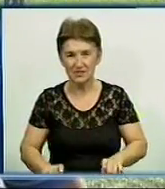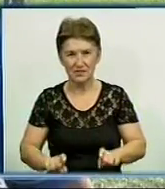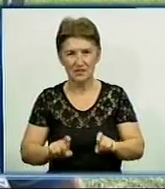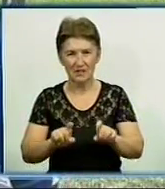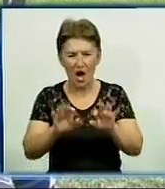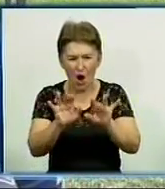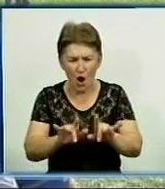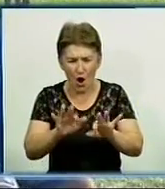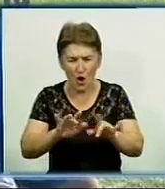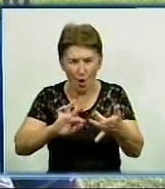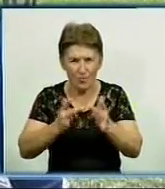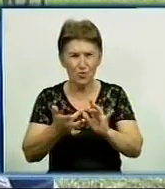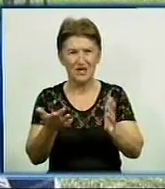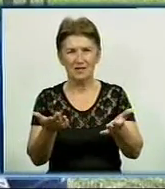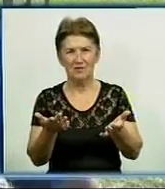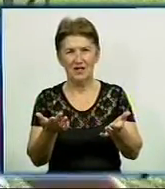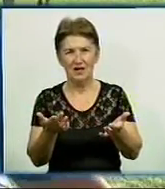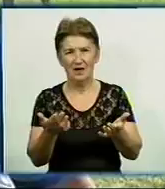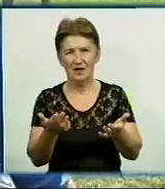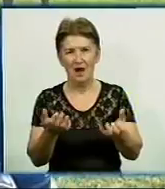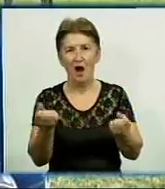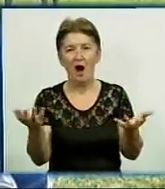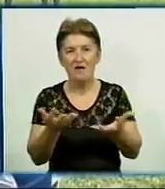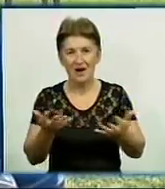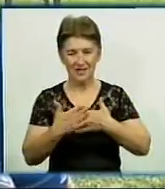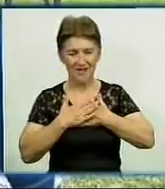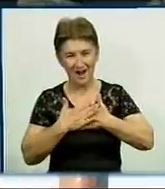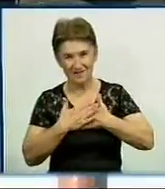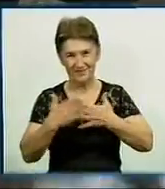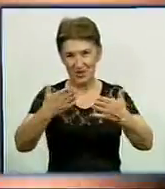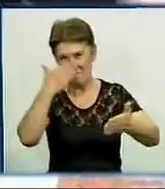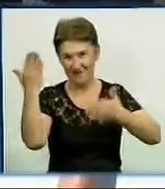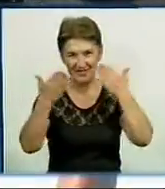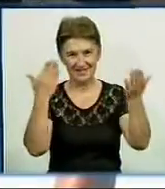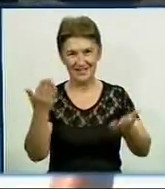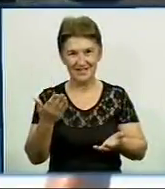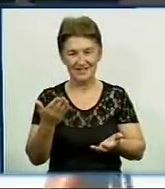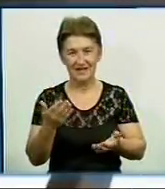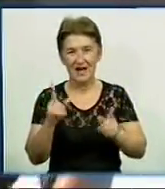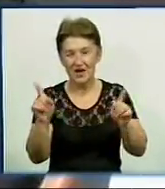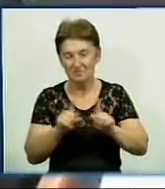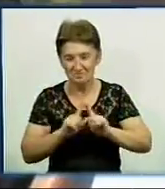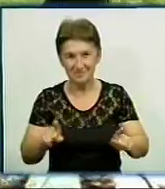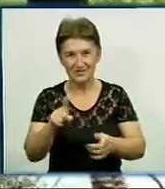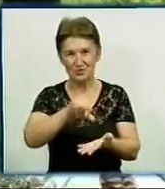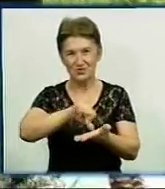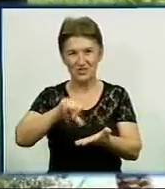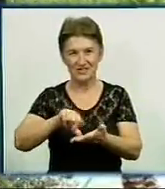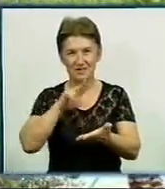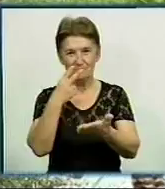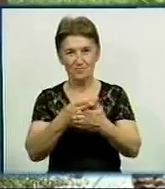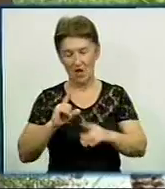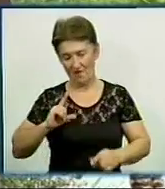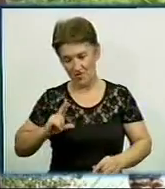'ютерами, в іграх, в соцсетях, а якось активно повеселились. Свою креативність та неординарність учасники проявляють